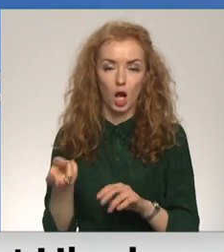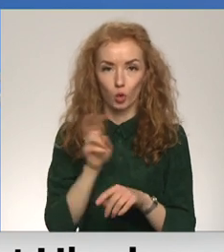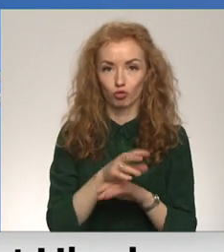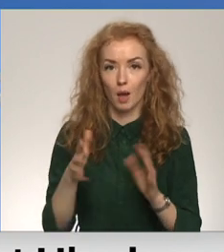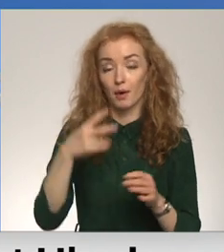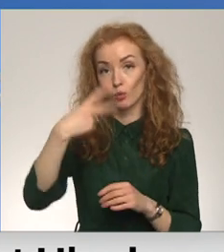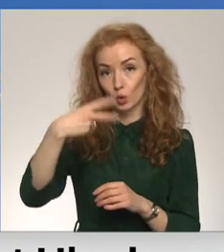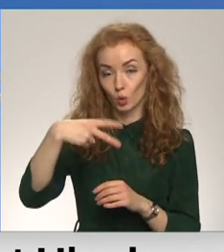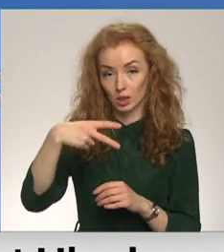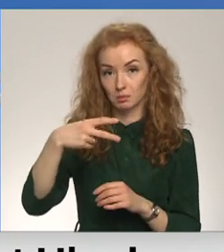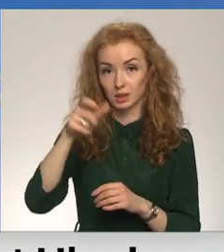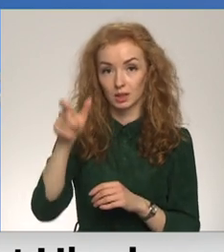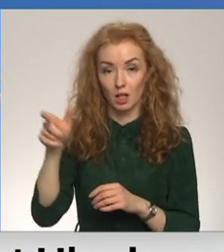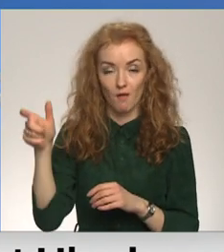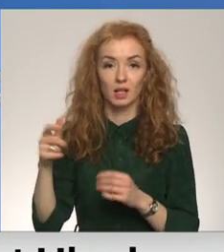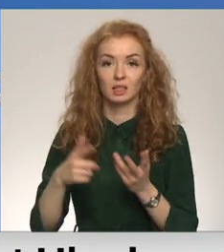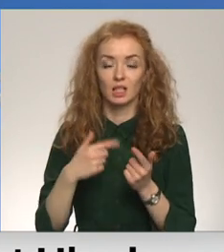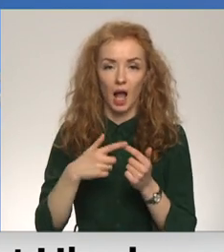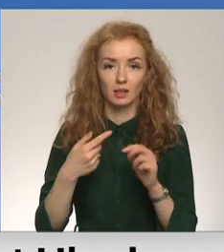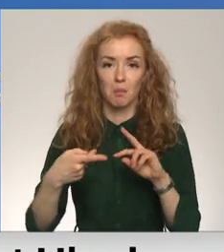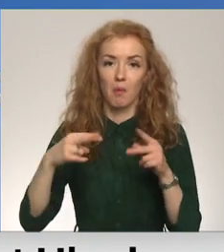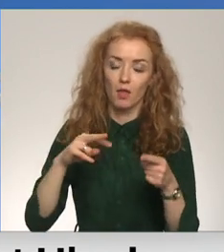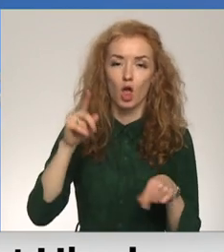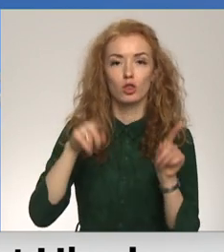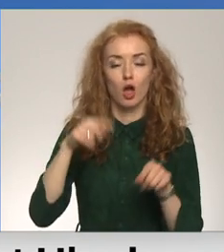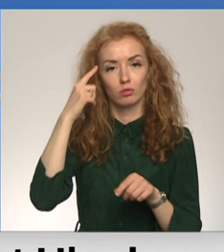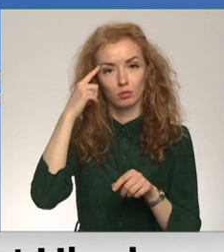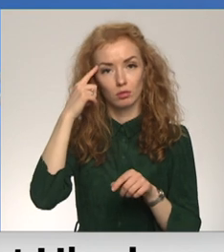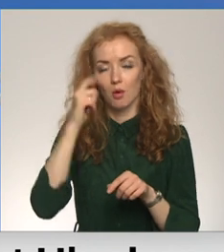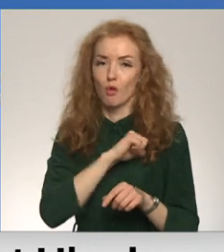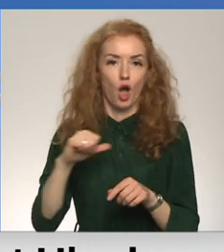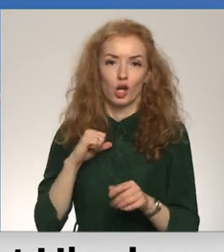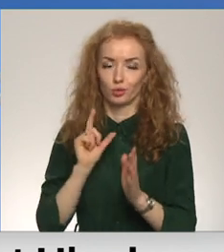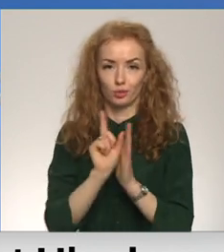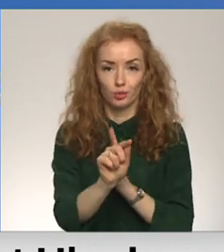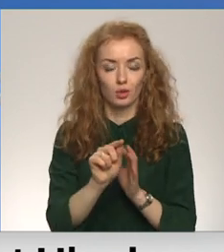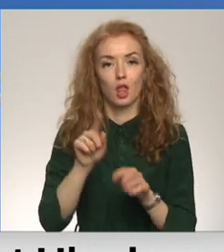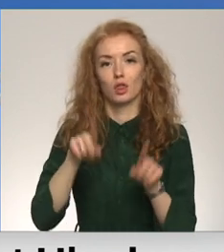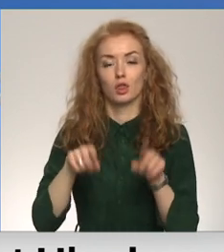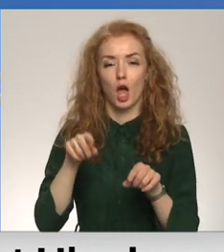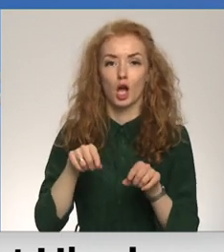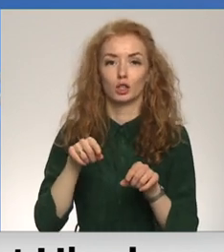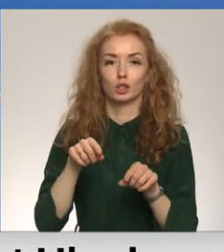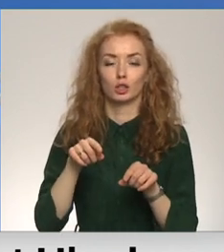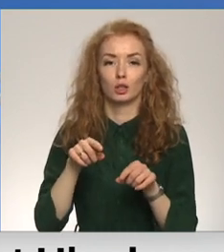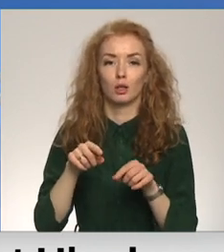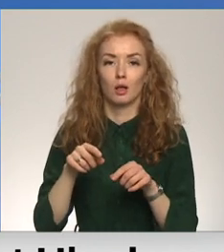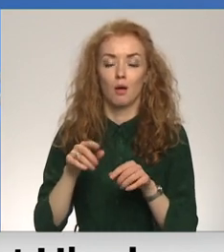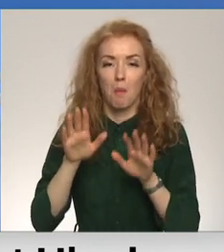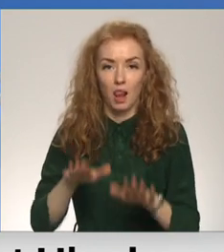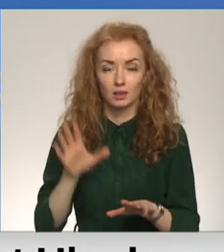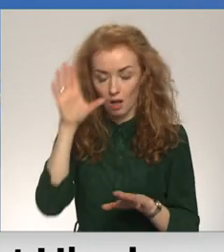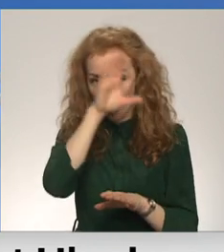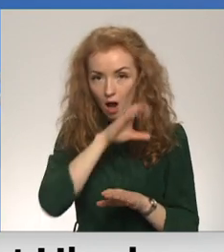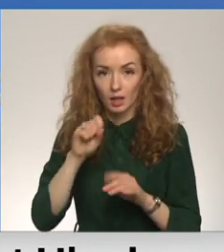cilvēki, šis skaits mainās, jo daži izdomā doties tālāk saviem spēkiem, daži pavadīs nakti un sagaidīs